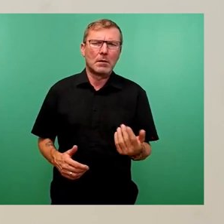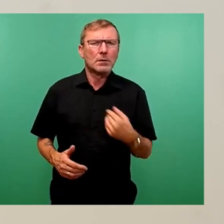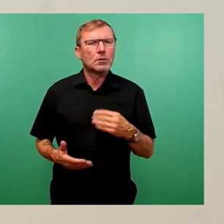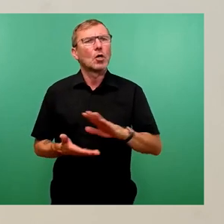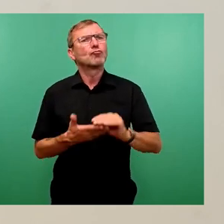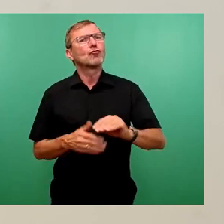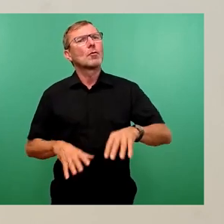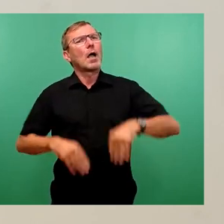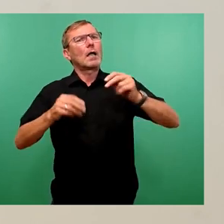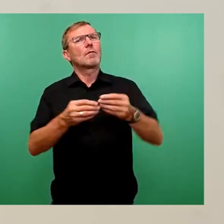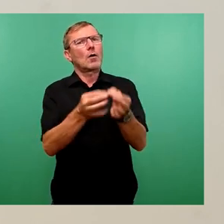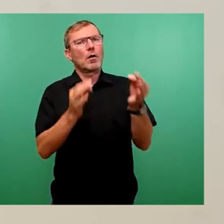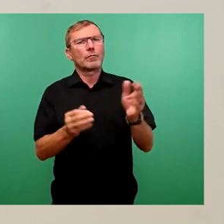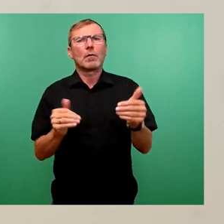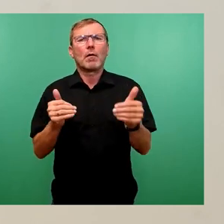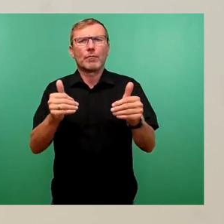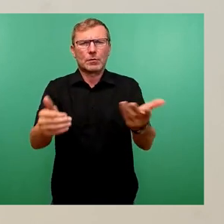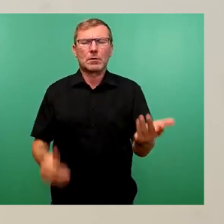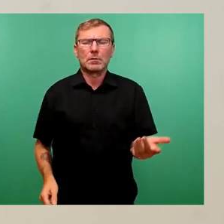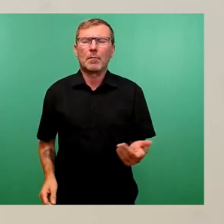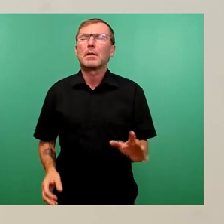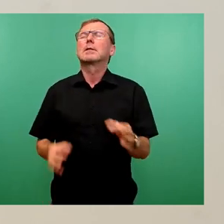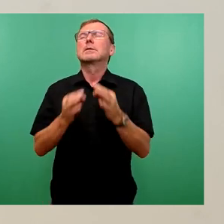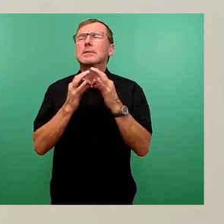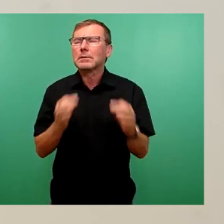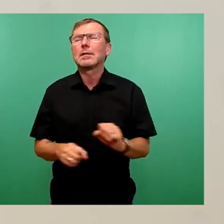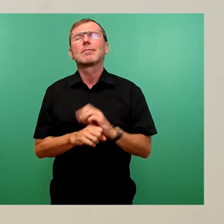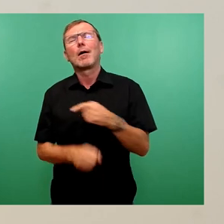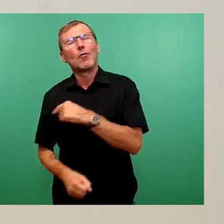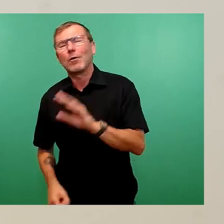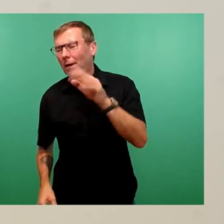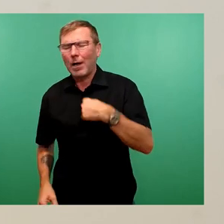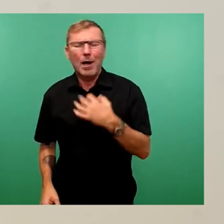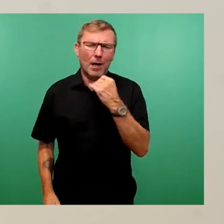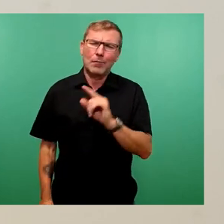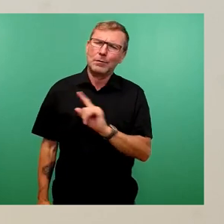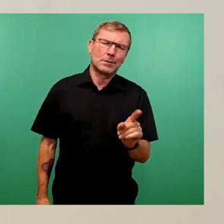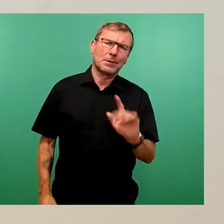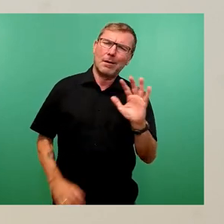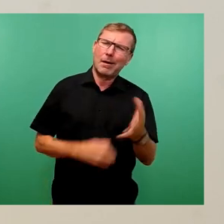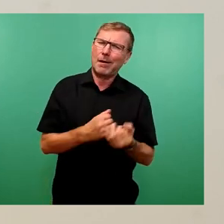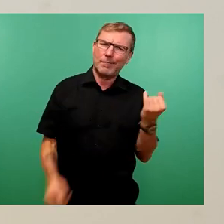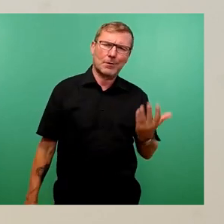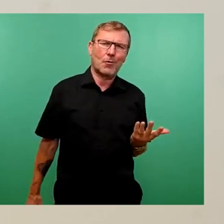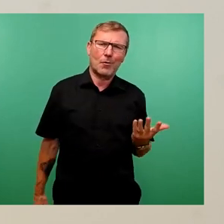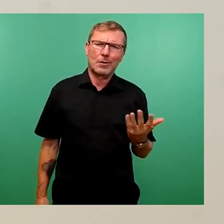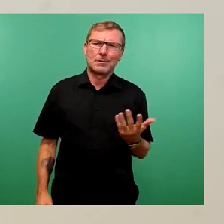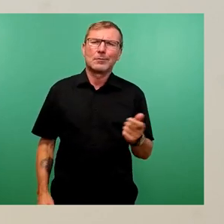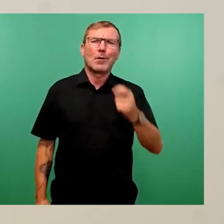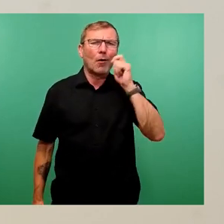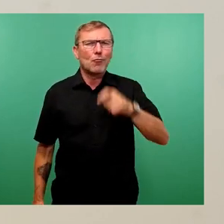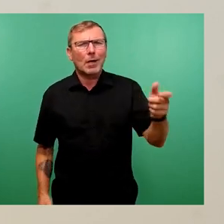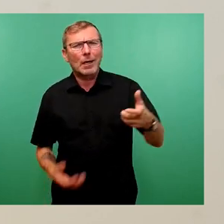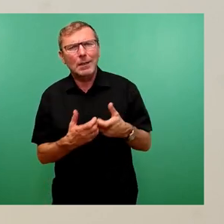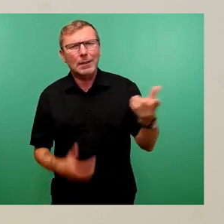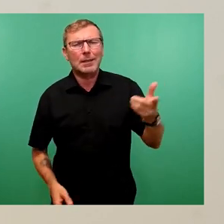verzögert haben. Da will ich jetzt nie wieder auf Corona kommen oder auf den Angriffskrieg auf die Ukraine. Das sind natürlich